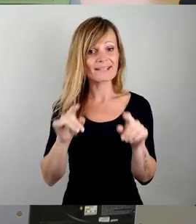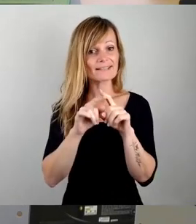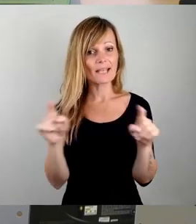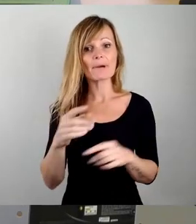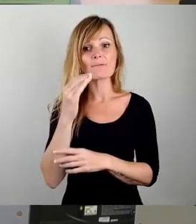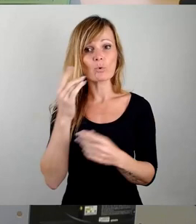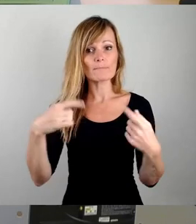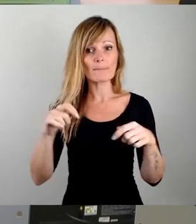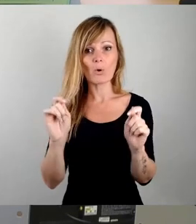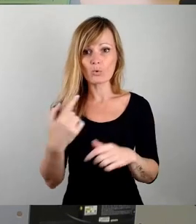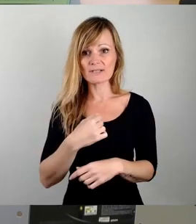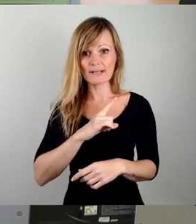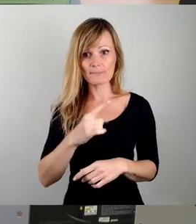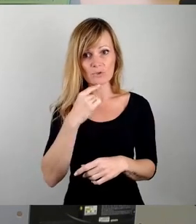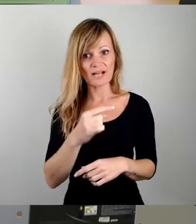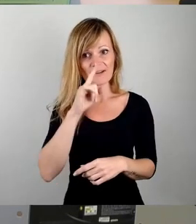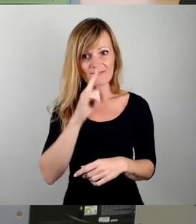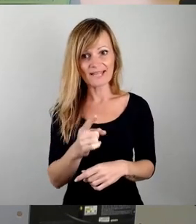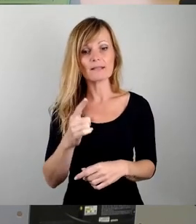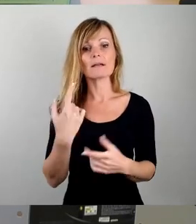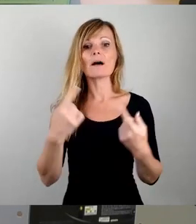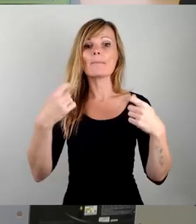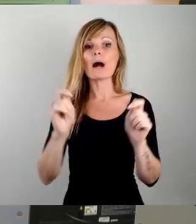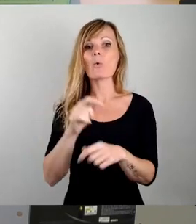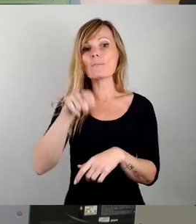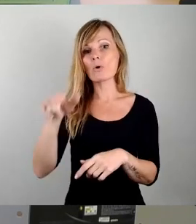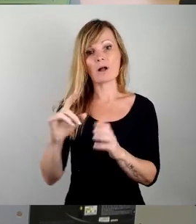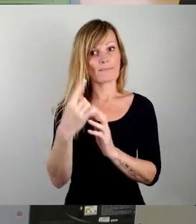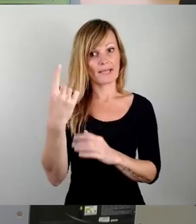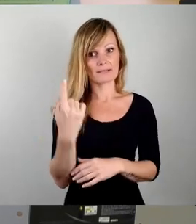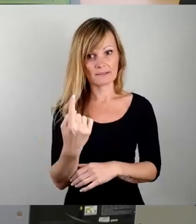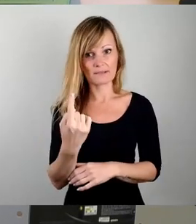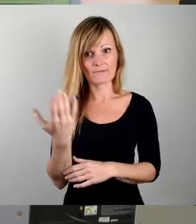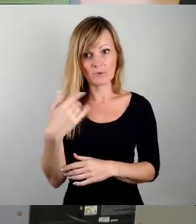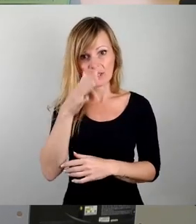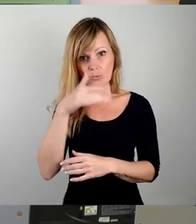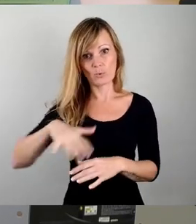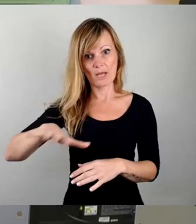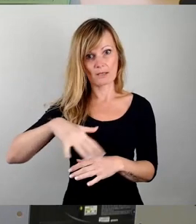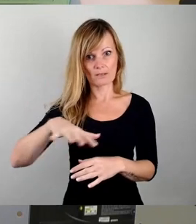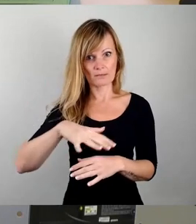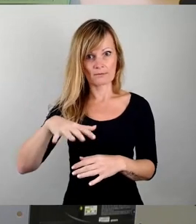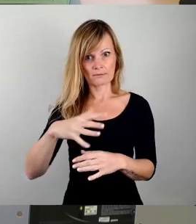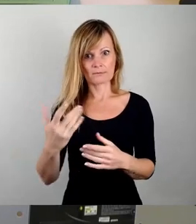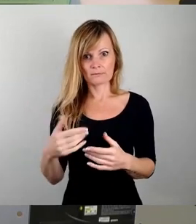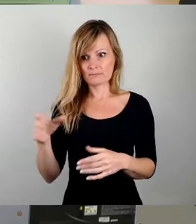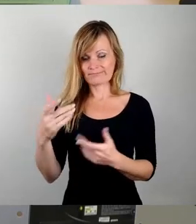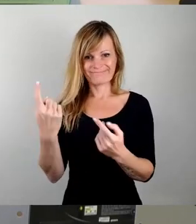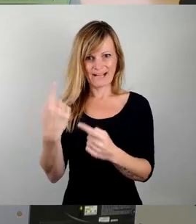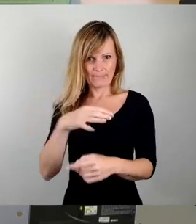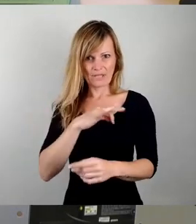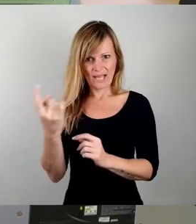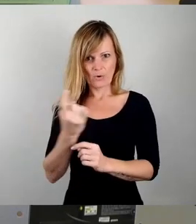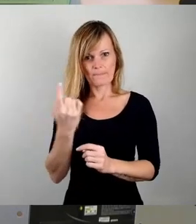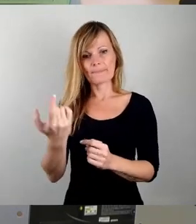muss ich sagen, wenn doch erstmal der Baubürgermeister, der ja von den Grünen gestellt wird, erstmal die Flächenpotenziale im